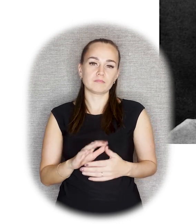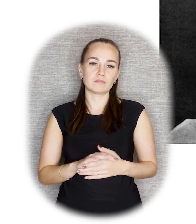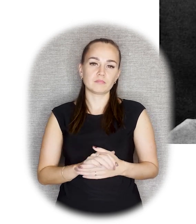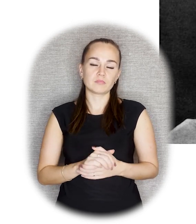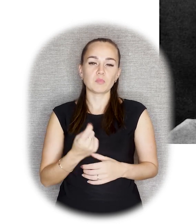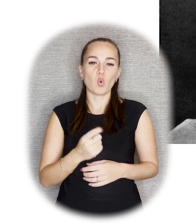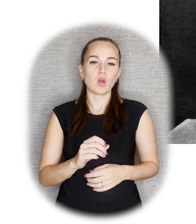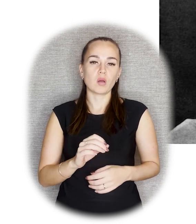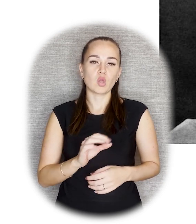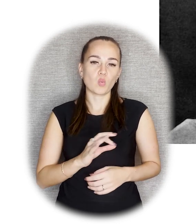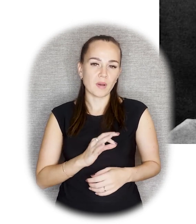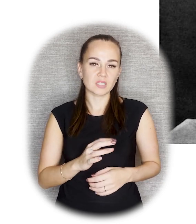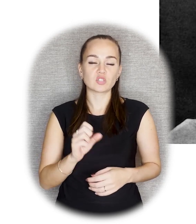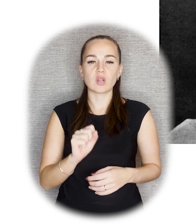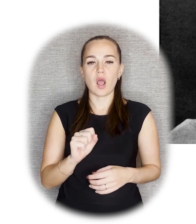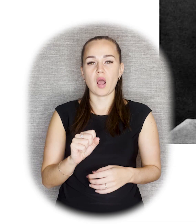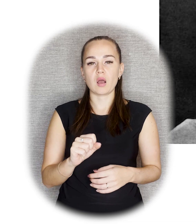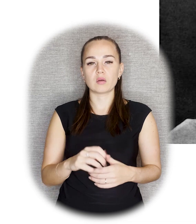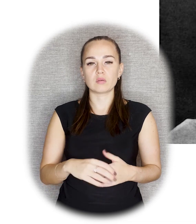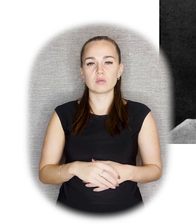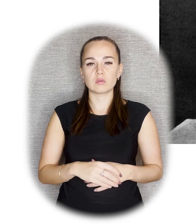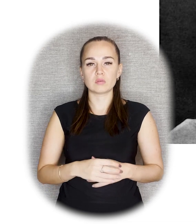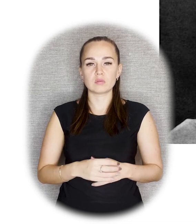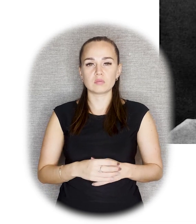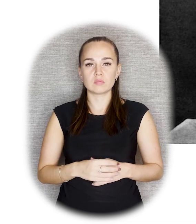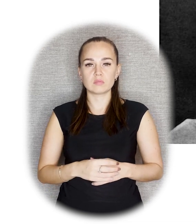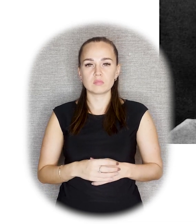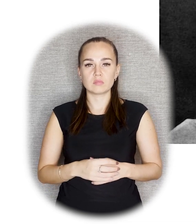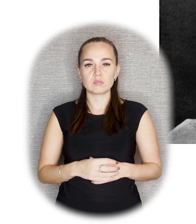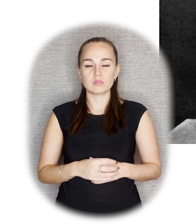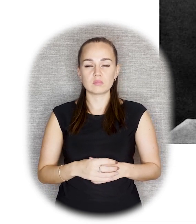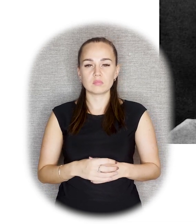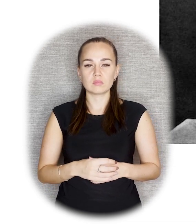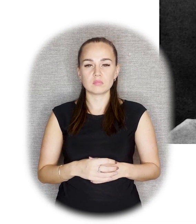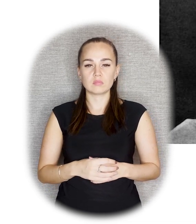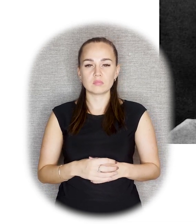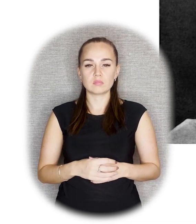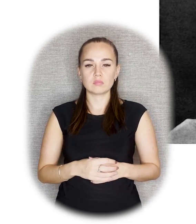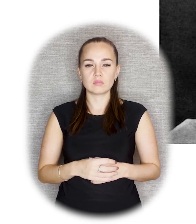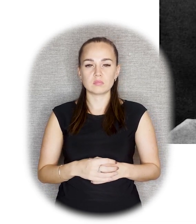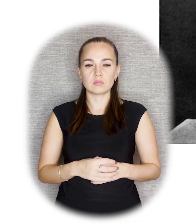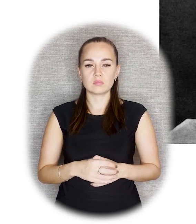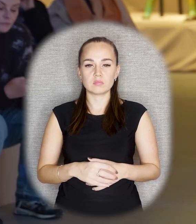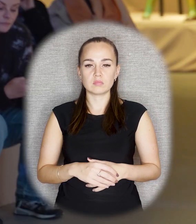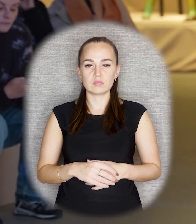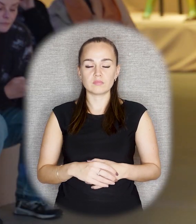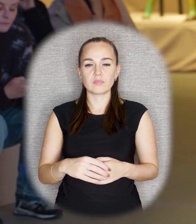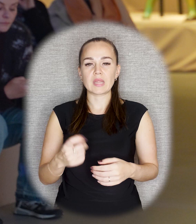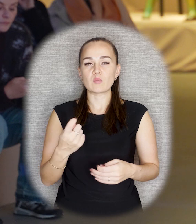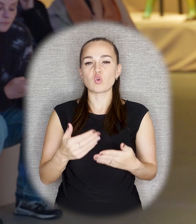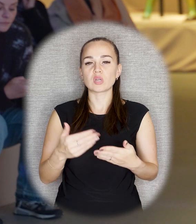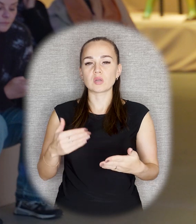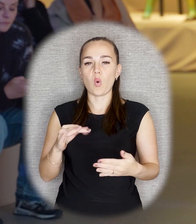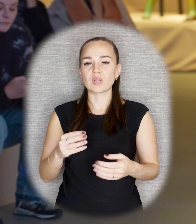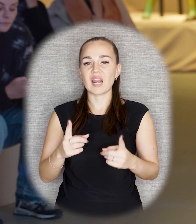минималистичным, а Луначарский скорее всего имел в виду все-таки отход от академической манеры, от реалистического